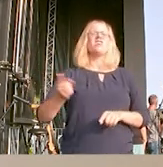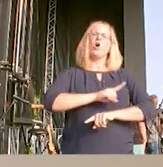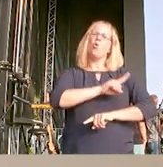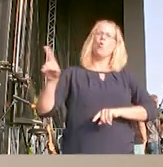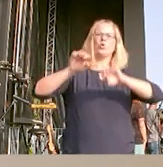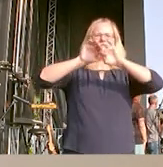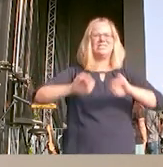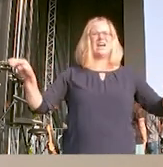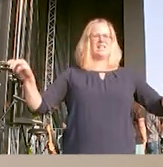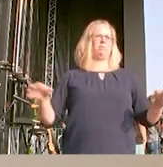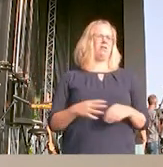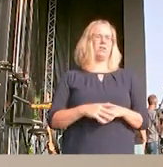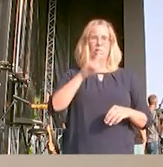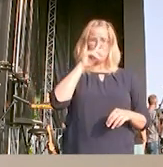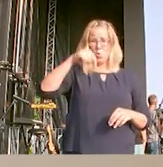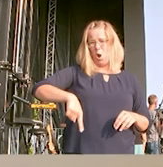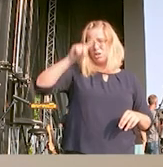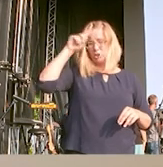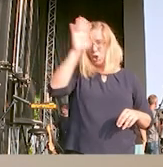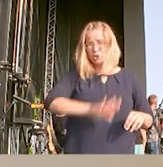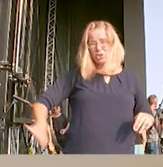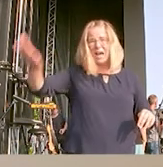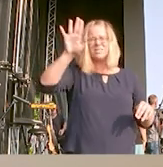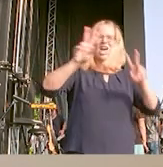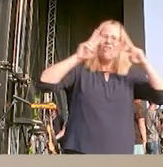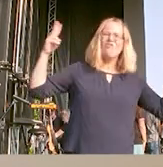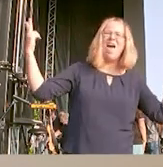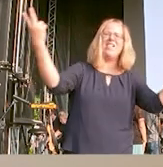Nicht bloß in Deutschland, sondern weltweit.